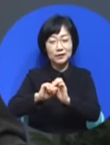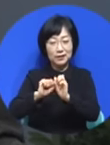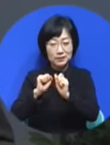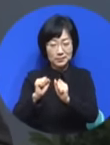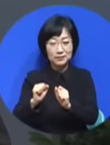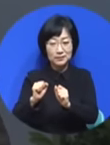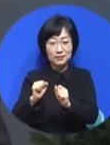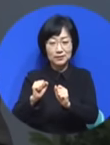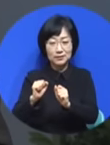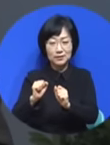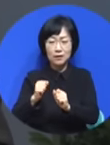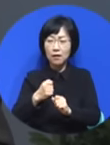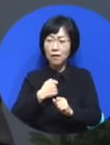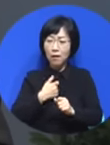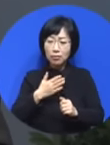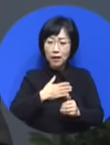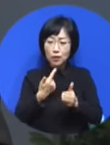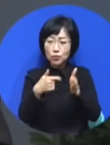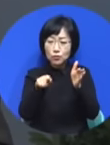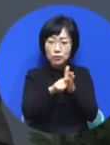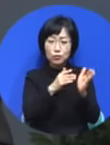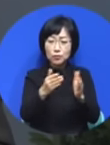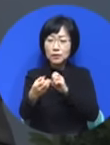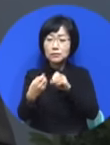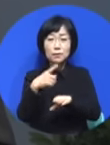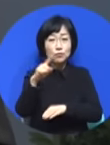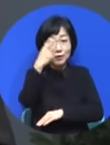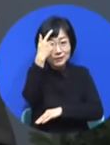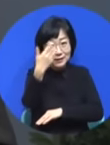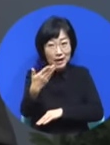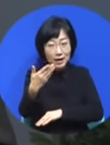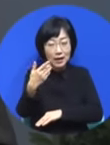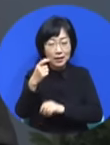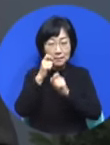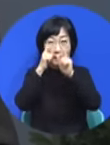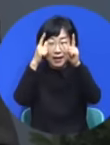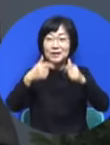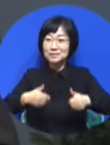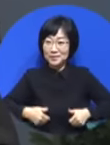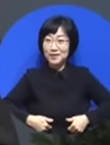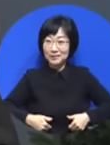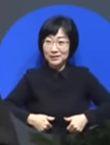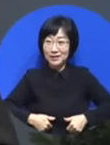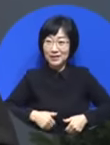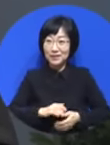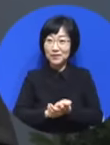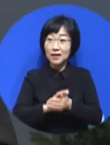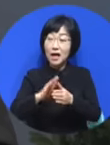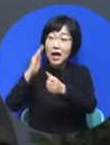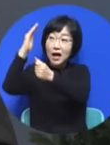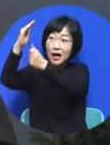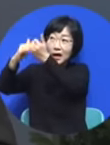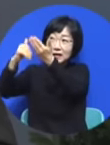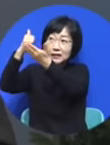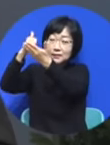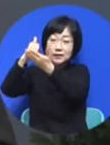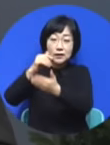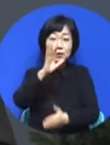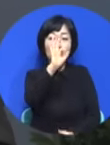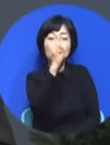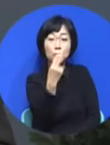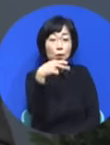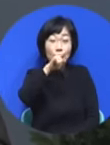그게 무엇인가를 알아야 되는 겁니다. 하나님이 요셉에게 정말 주시려고 하는 응답이 뭐였나는 겁니다.